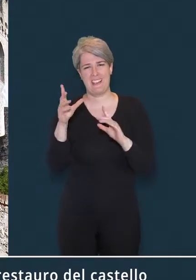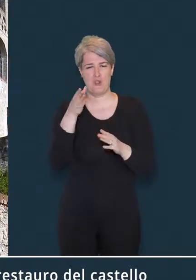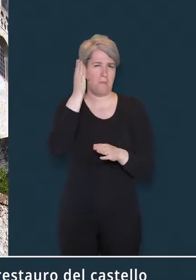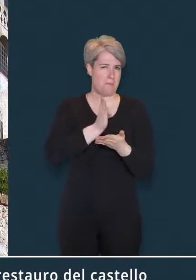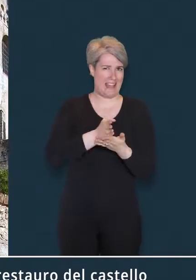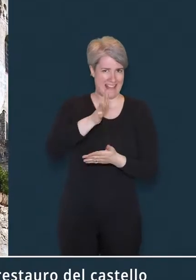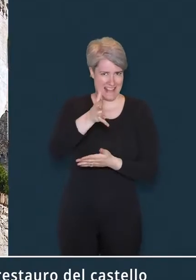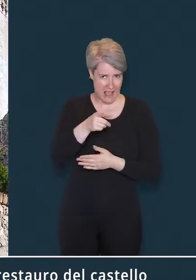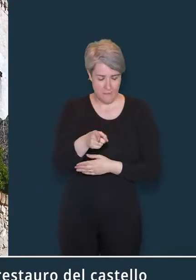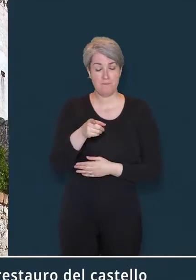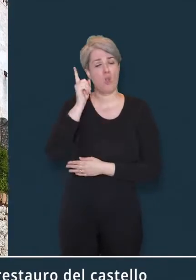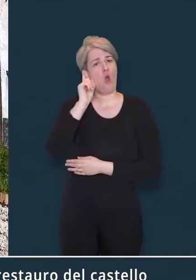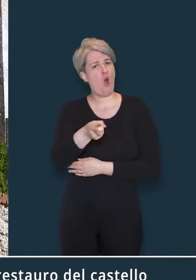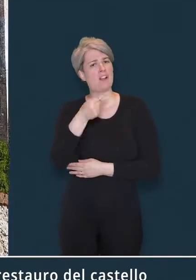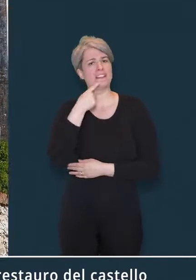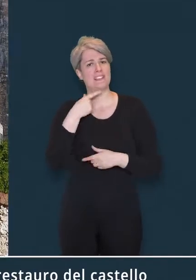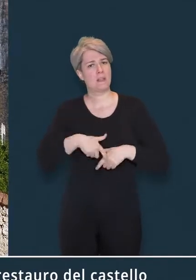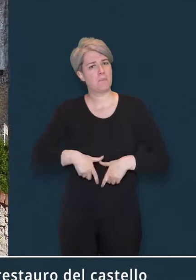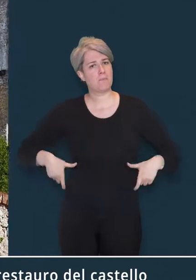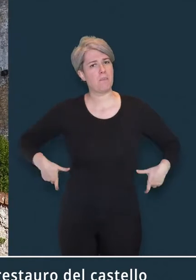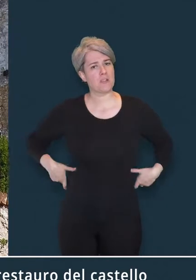Podestà Conte Montalban.